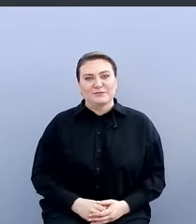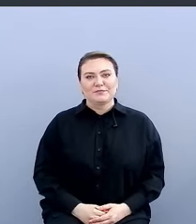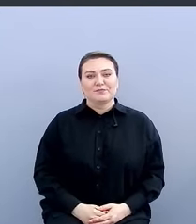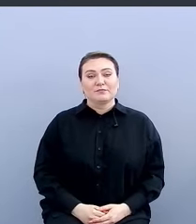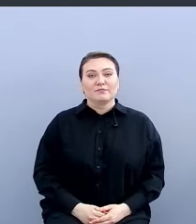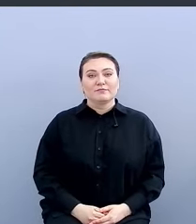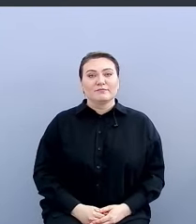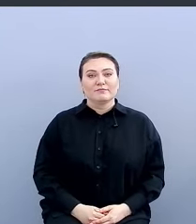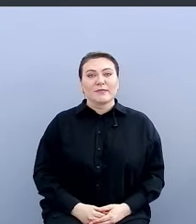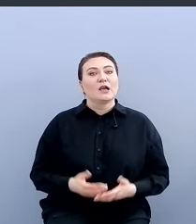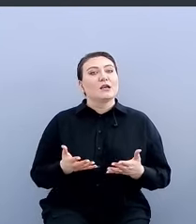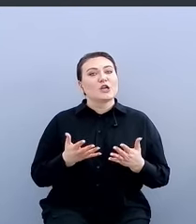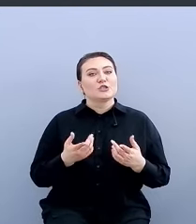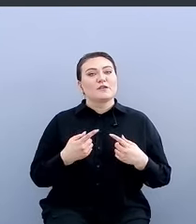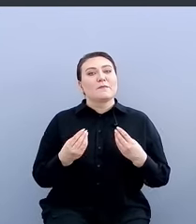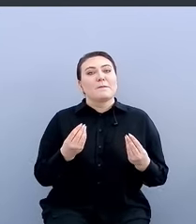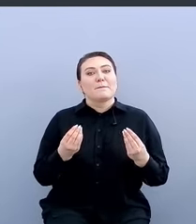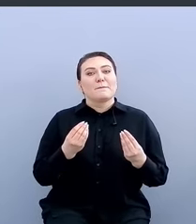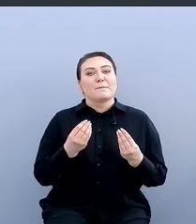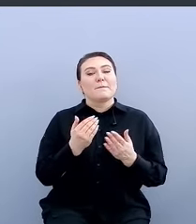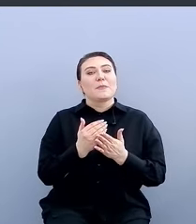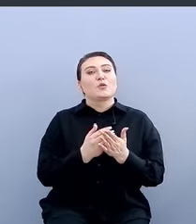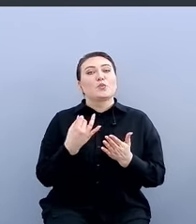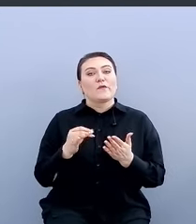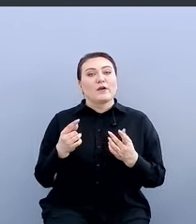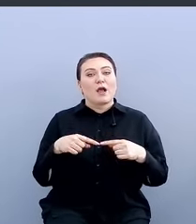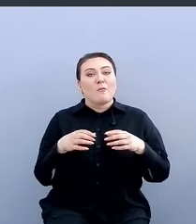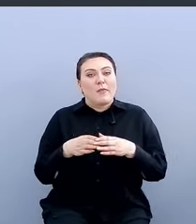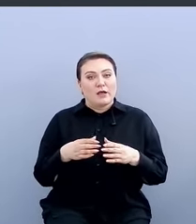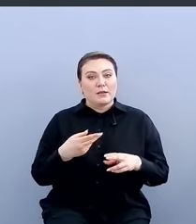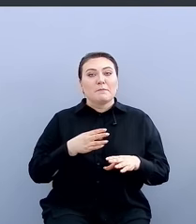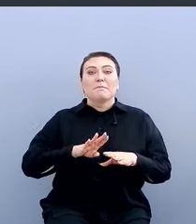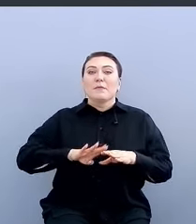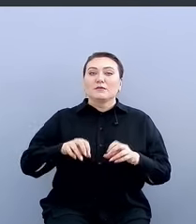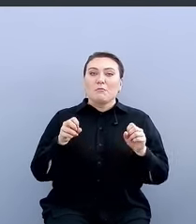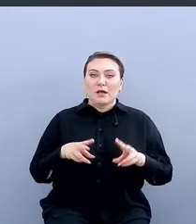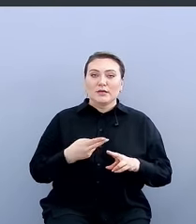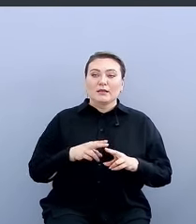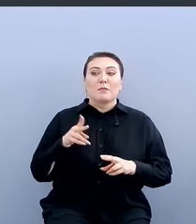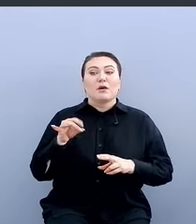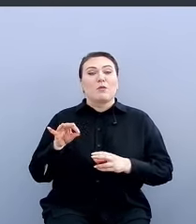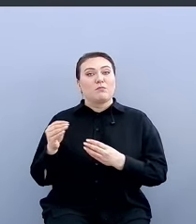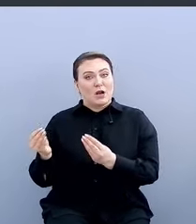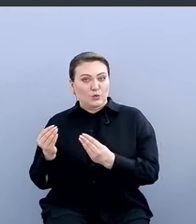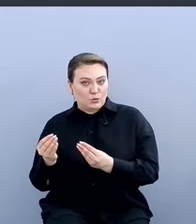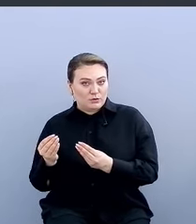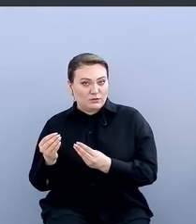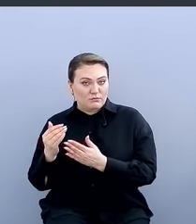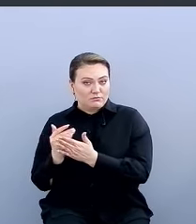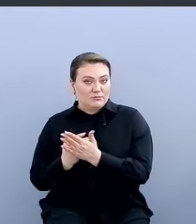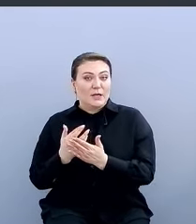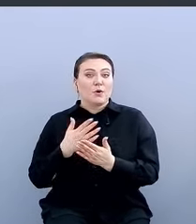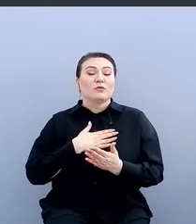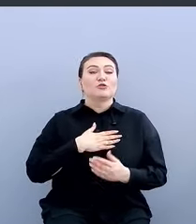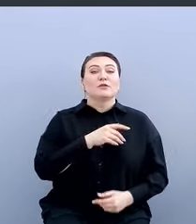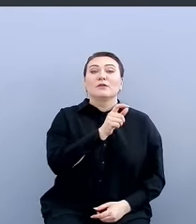конечно, в продуктовой компании безопасность – это про продукты и про наших пользователей. Ведь,